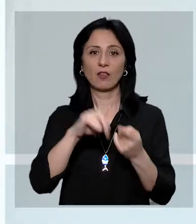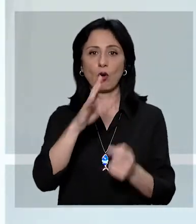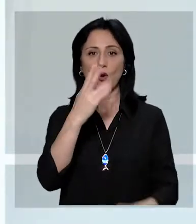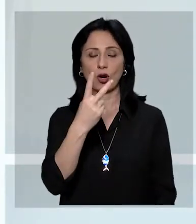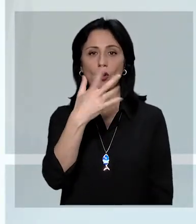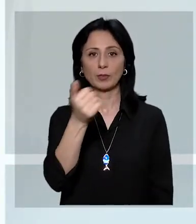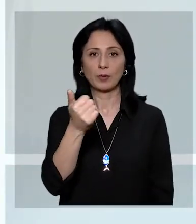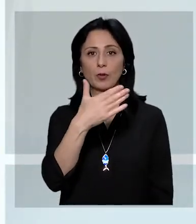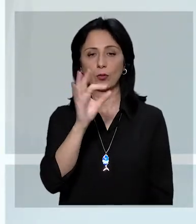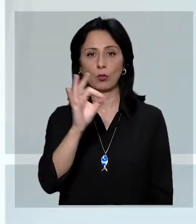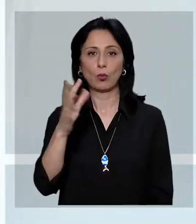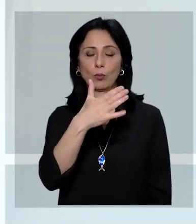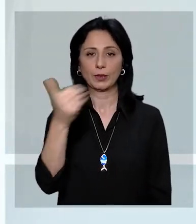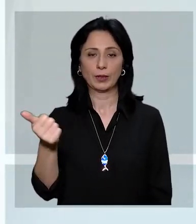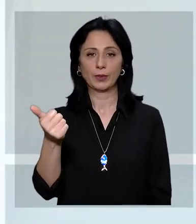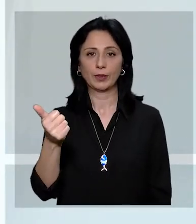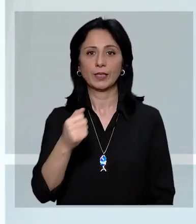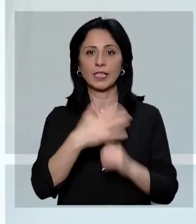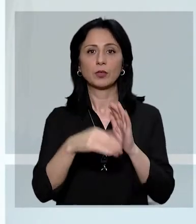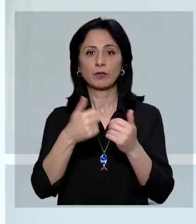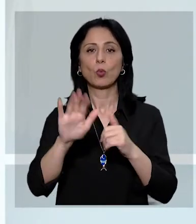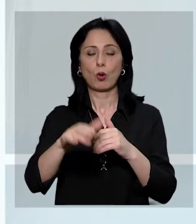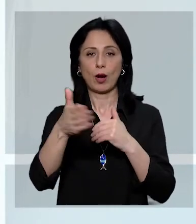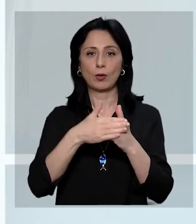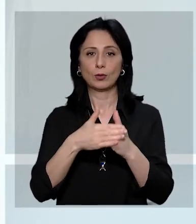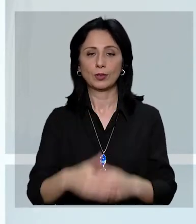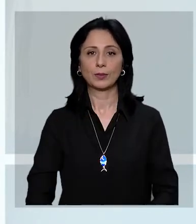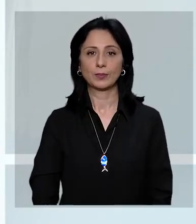հածնաժողներին կամ զանգահարեք մեզ 2-51-0-0 ավելի մոտ։